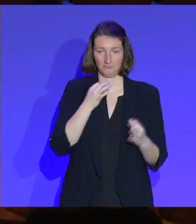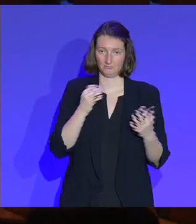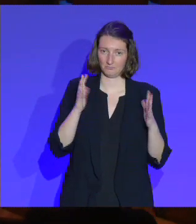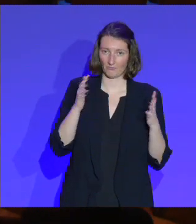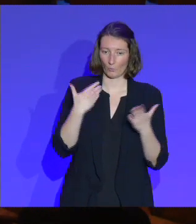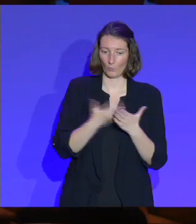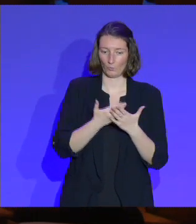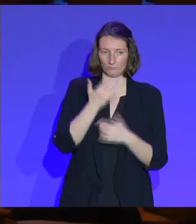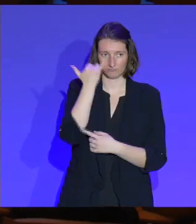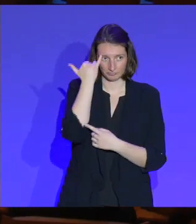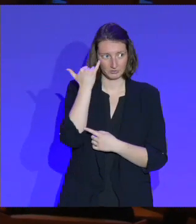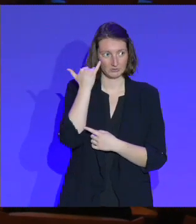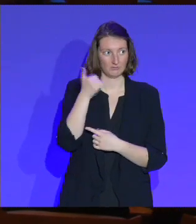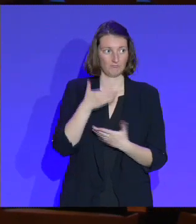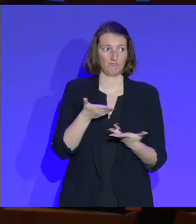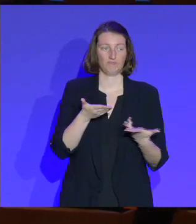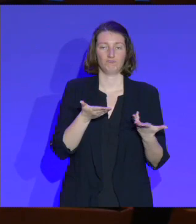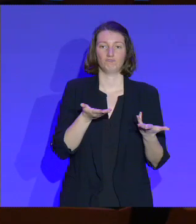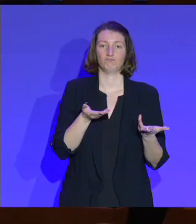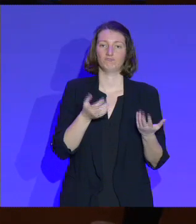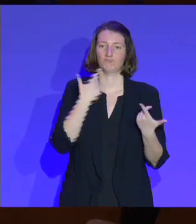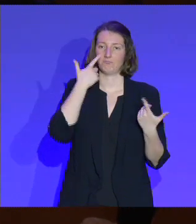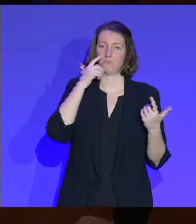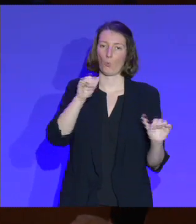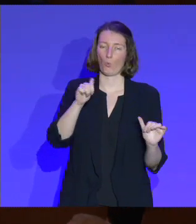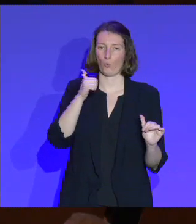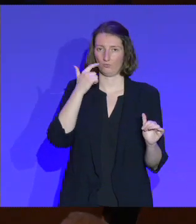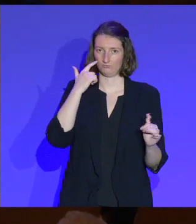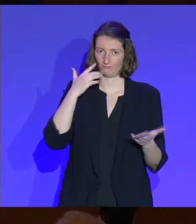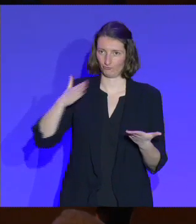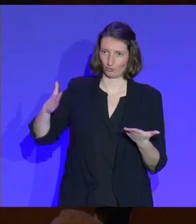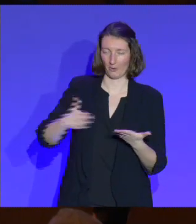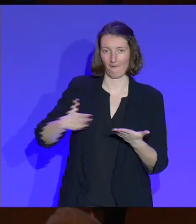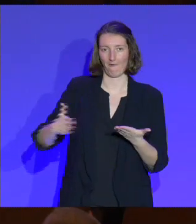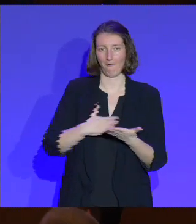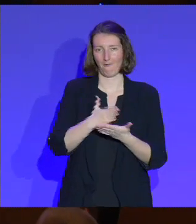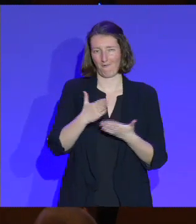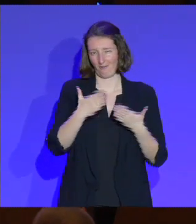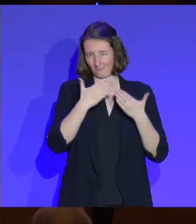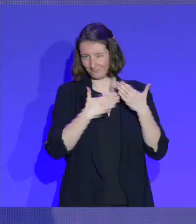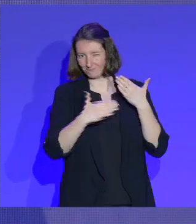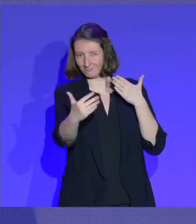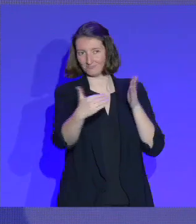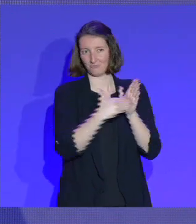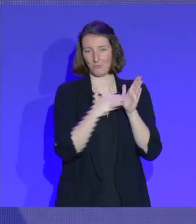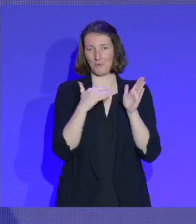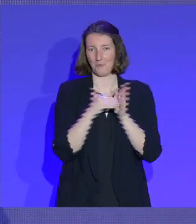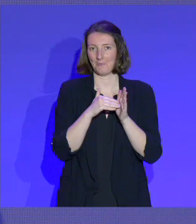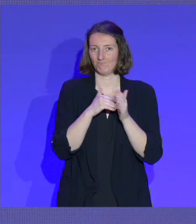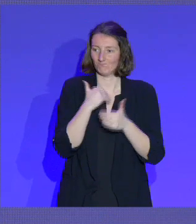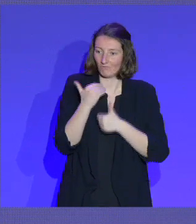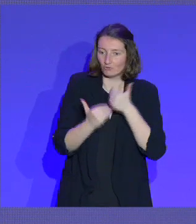qui nous dit le chemin à parcourir pour que, effectivement,